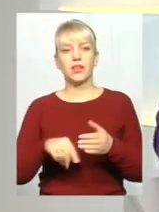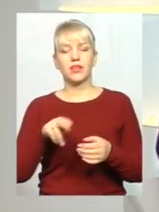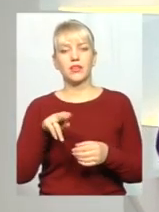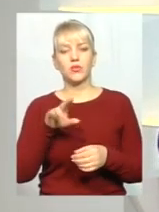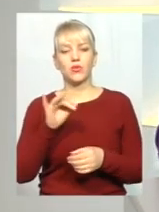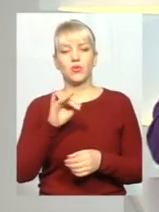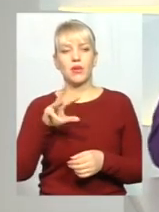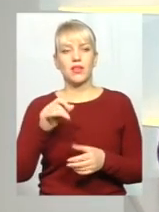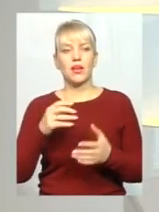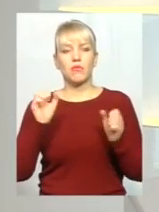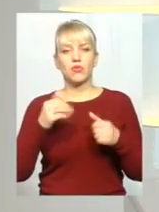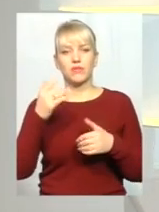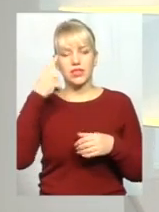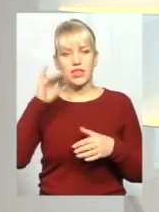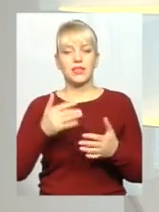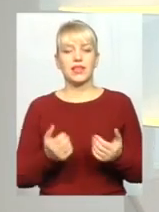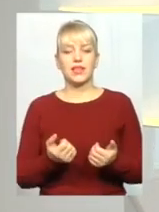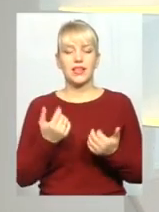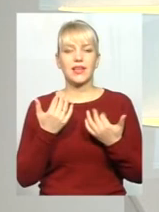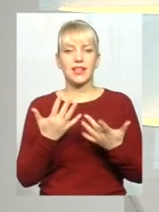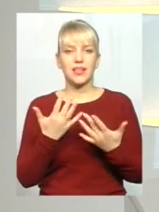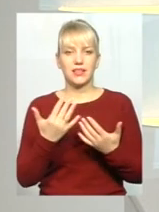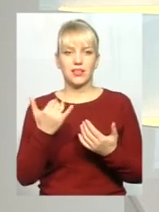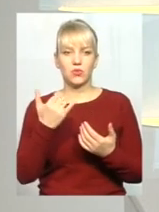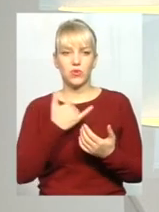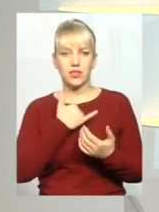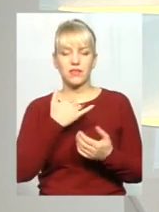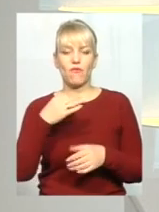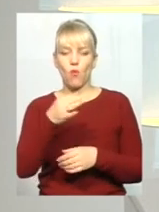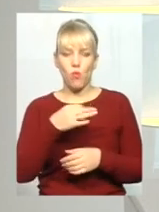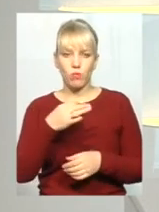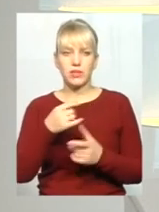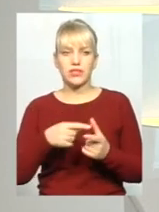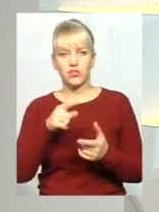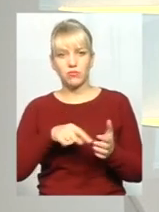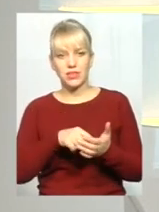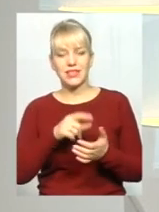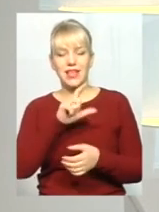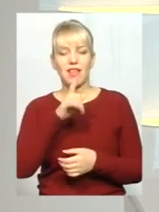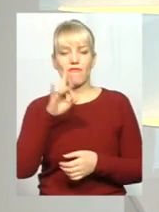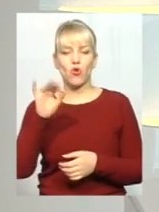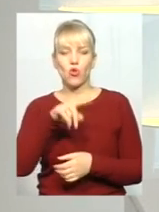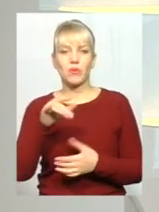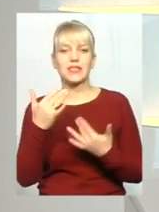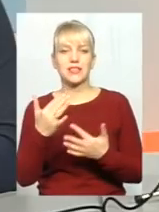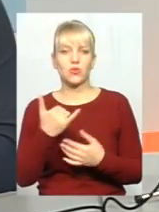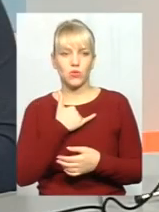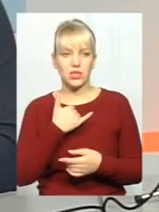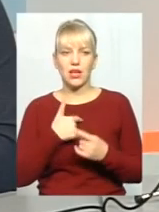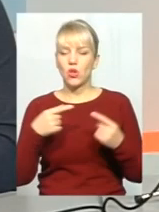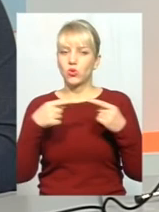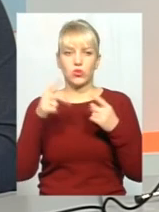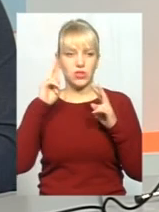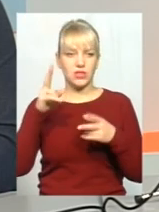знаєте приблизну кількість автомобілів в нашій області чи в місті, які їздять на євро-номерах? Ну, взагалі, ніхто я точно не знає. так скажу, навіть, коли